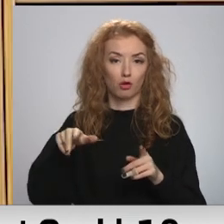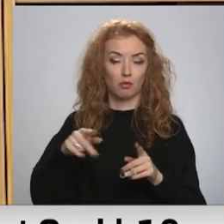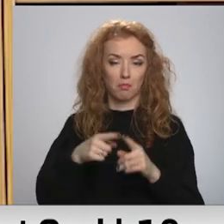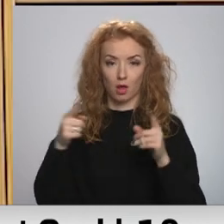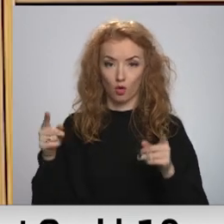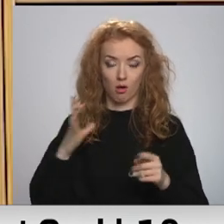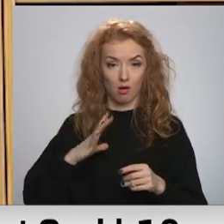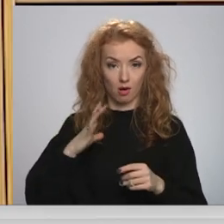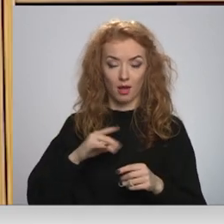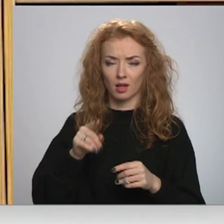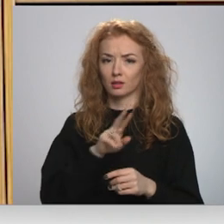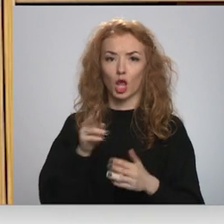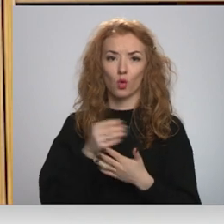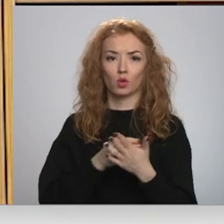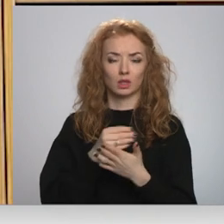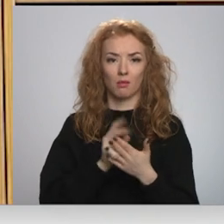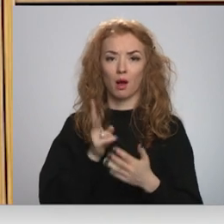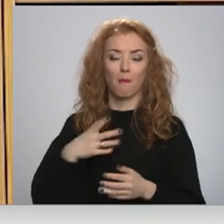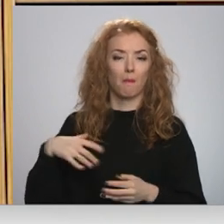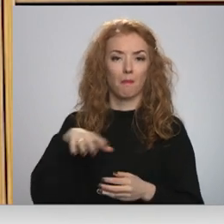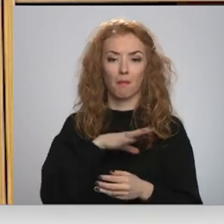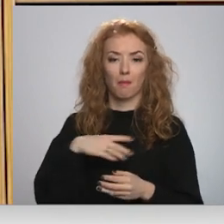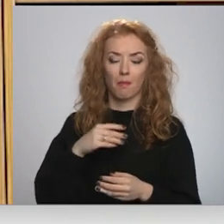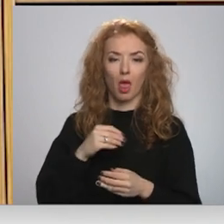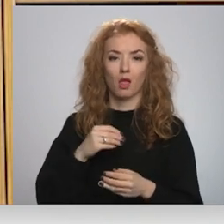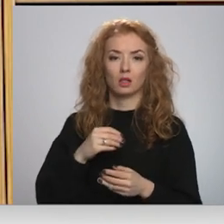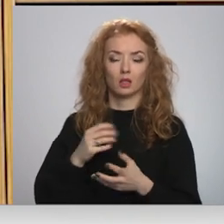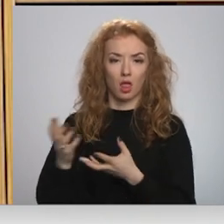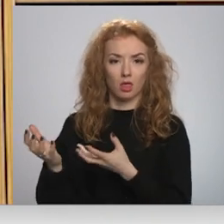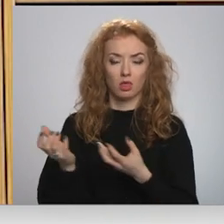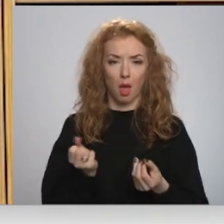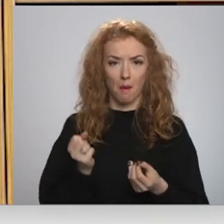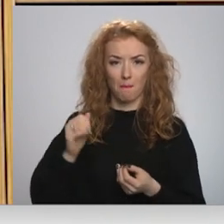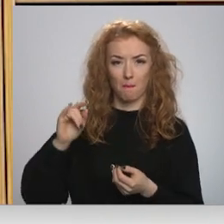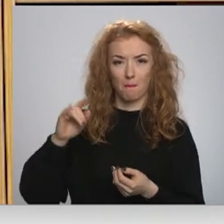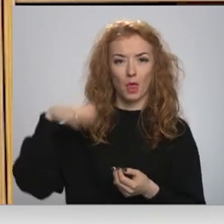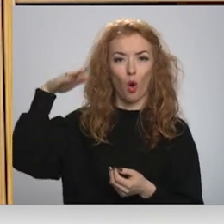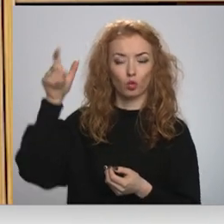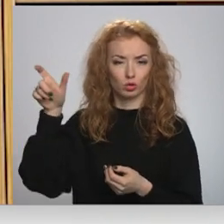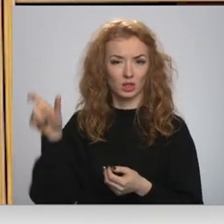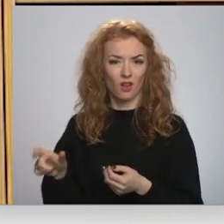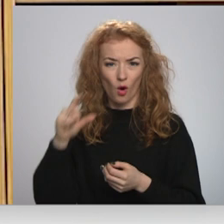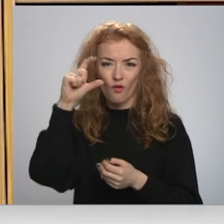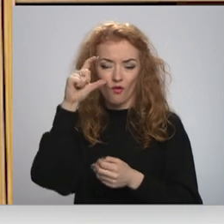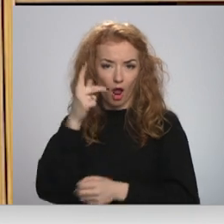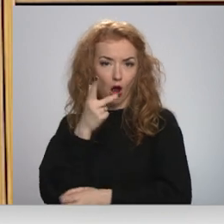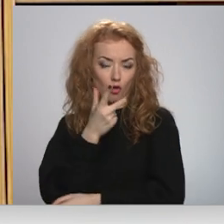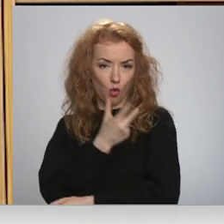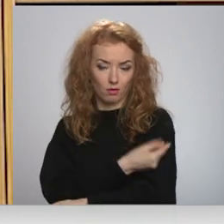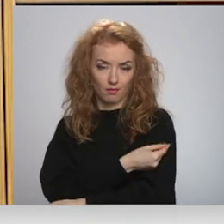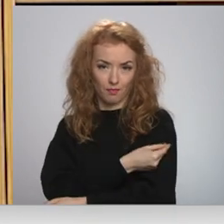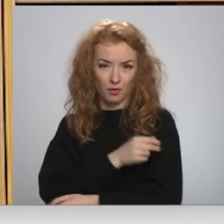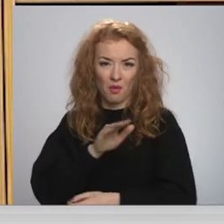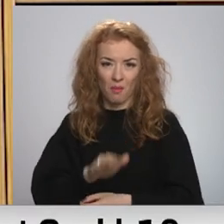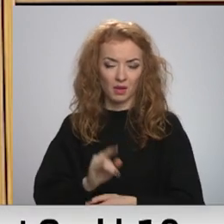Tas nenozīmē, ka mēs ņemam pieaugšo flakonu, pieaugšo vakcīnu un sākam dot to